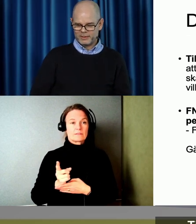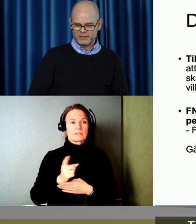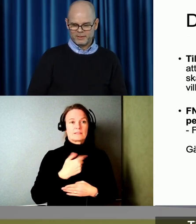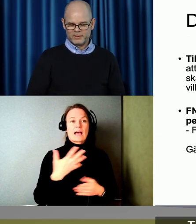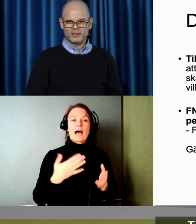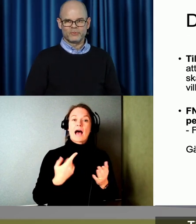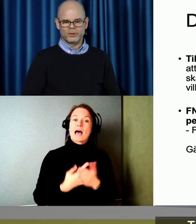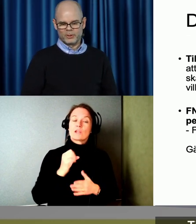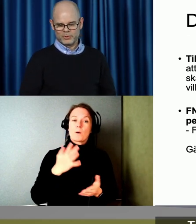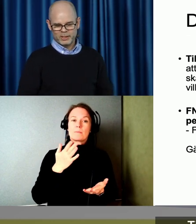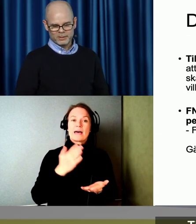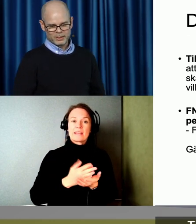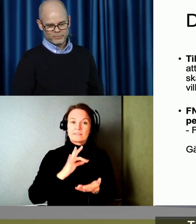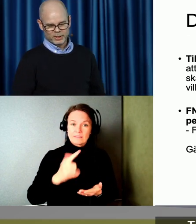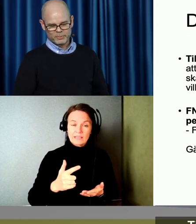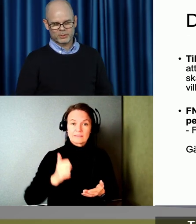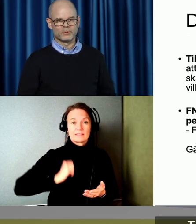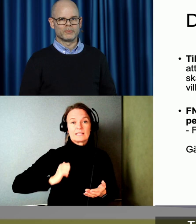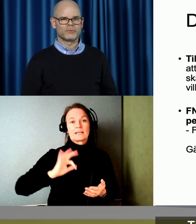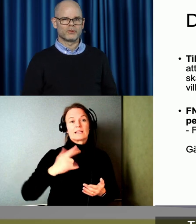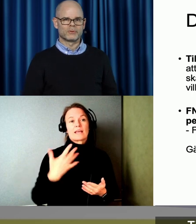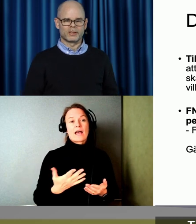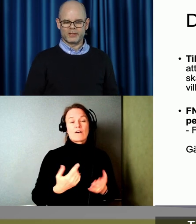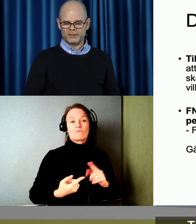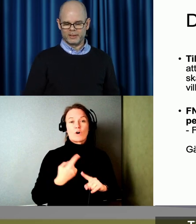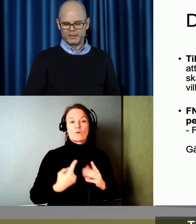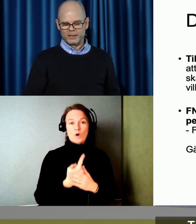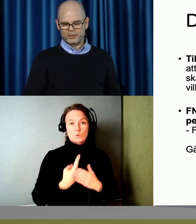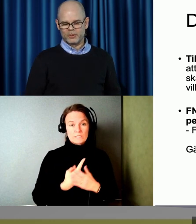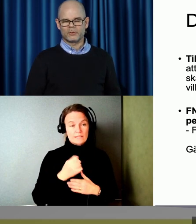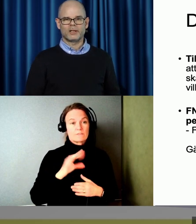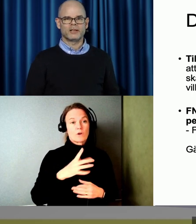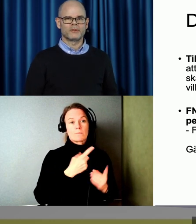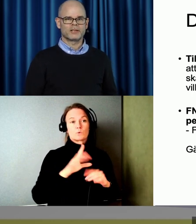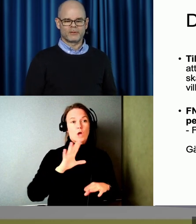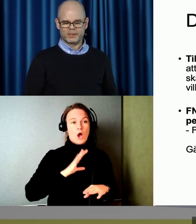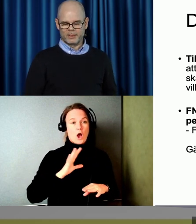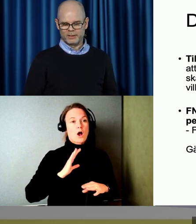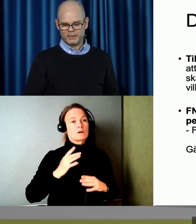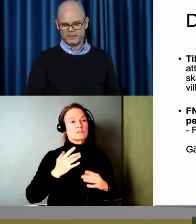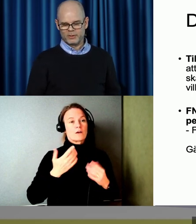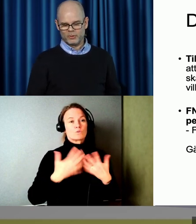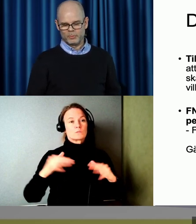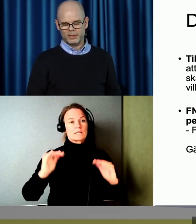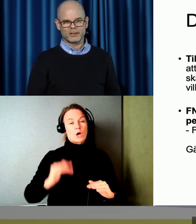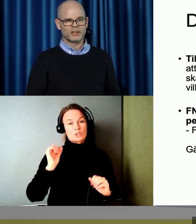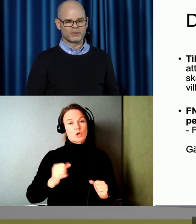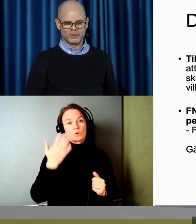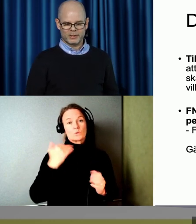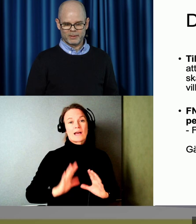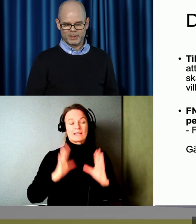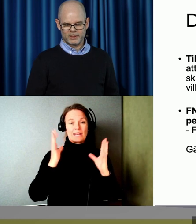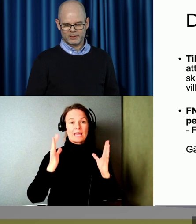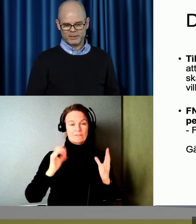Tillgänglighet. Det är en förutsättning för att personer med funktionsnedsättning ska kunna leva självständigt och på lika